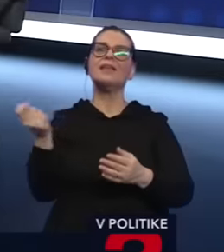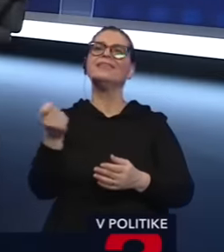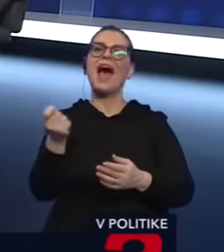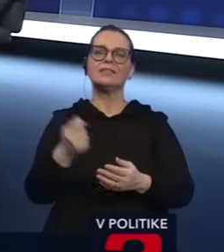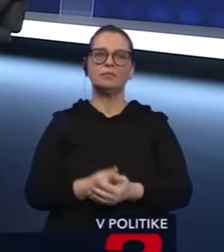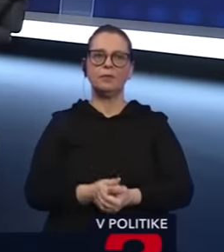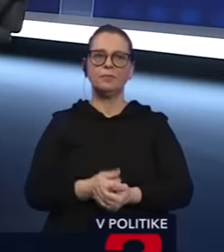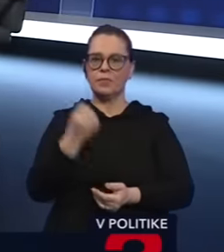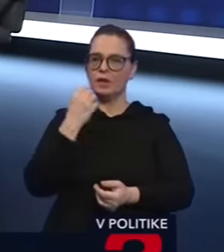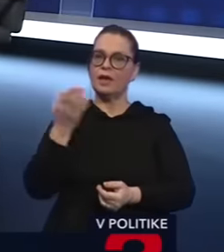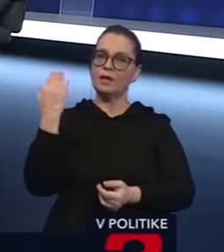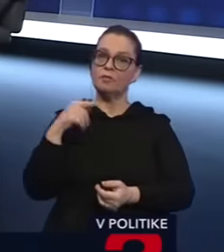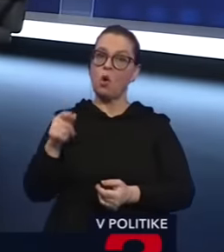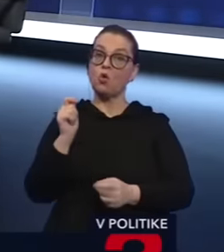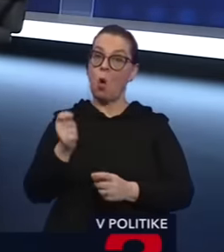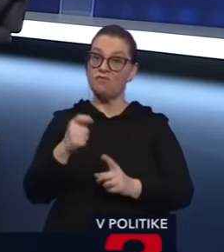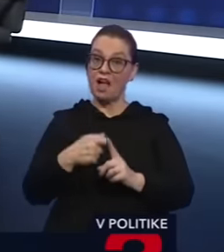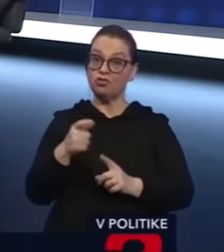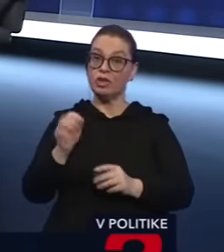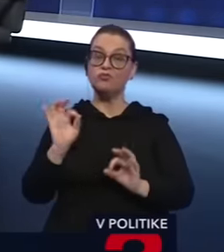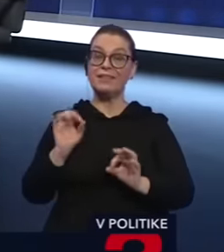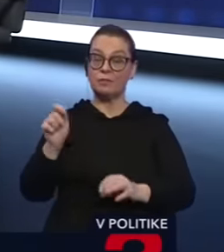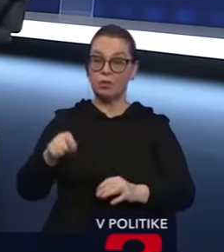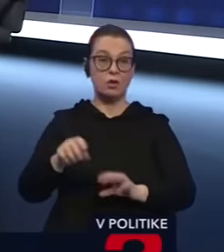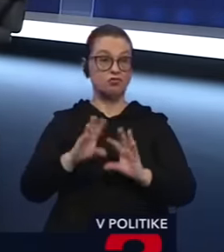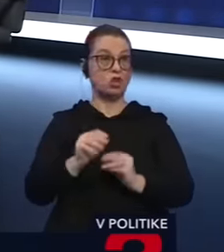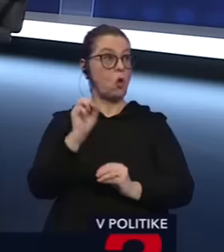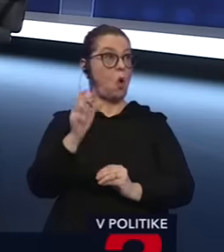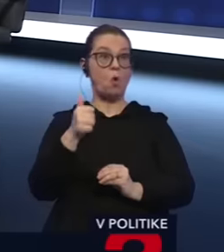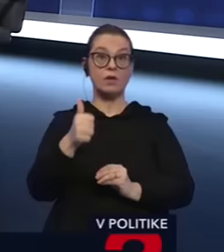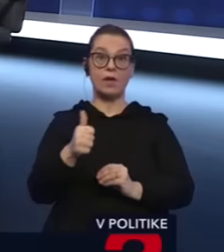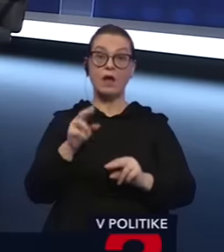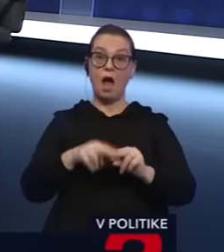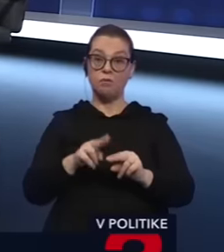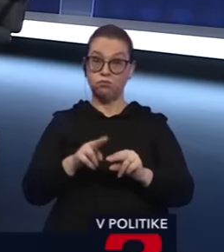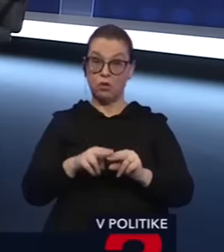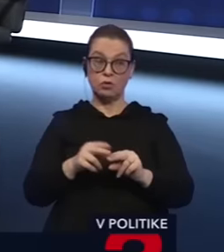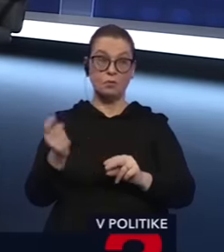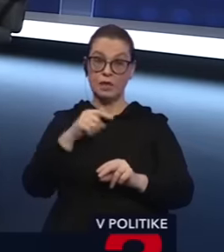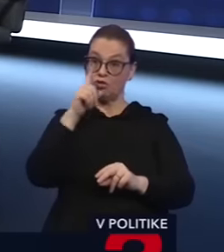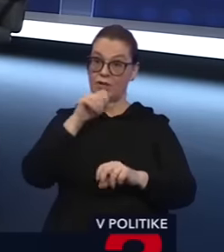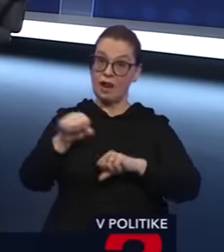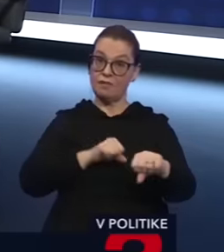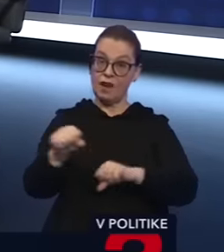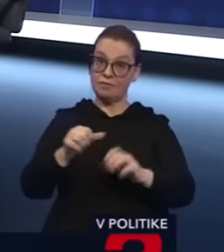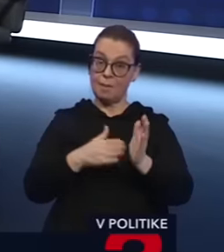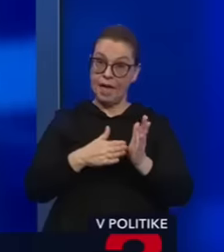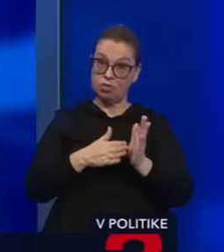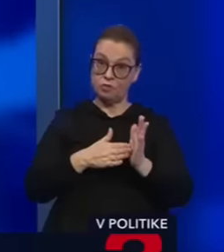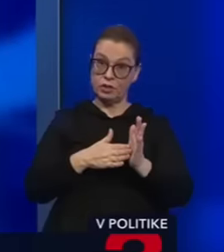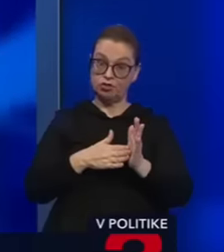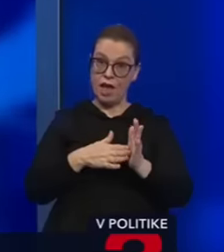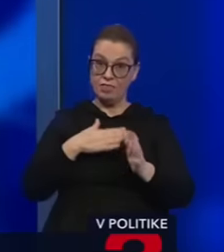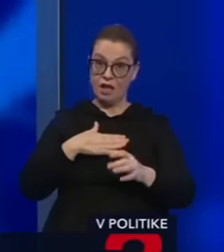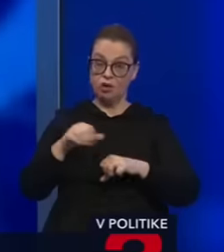prokurátor Kováčik, všetko bolo OK. A potom sa zistilo, keď prišla tá zlá vláda Matoviča, keď prišla naša vláda,